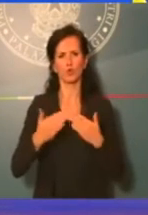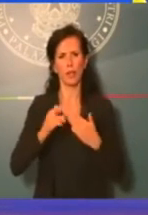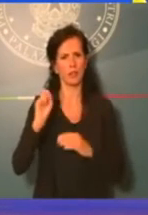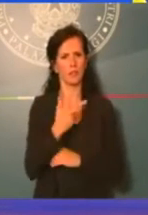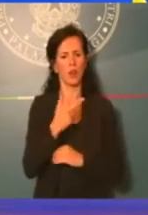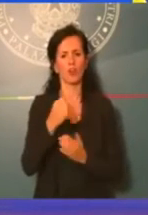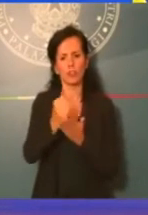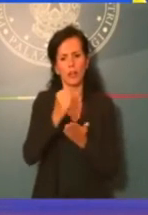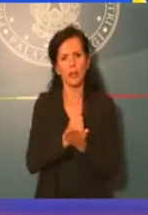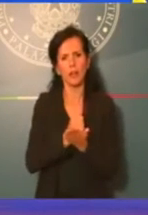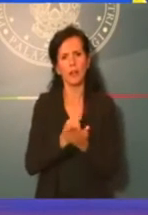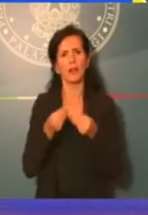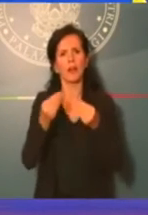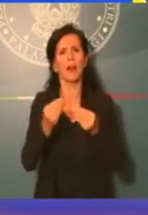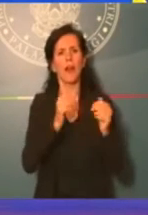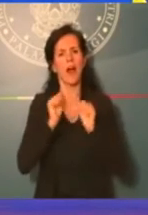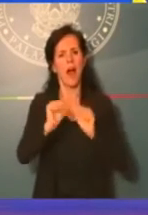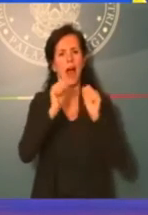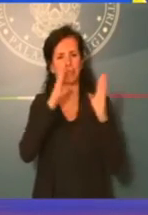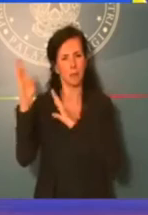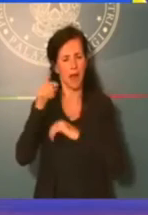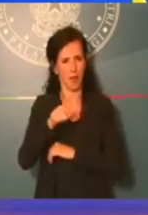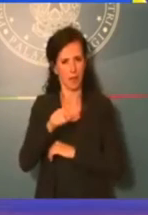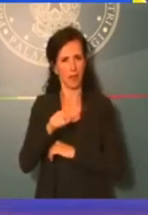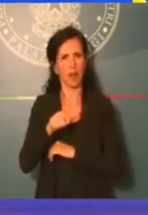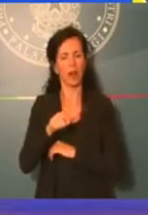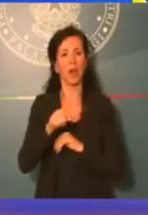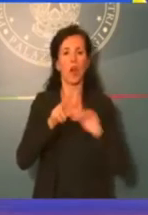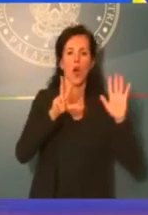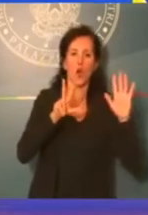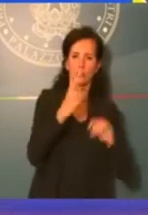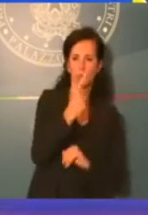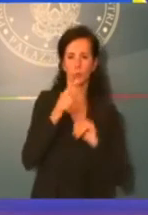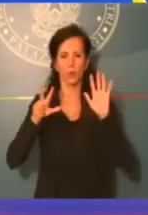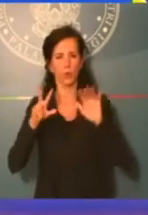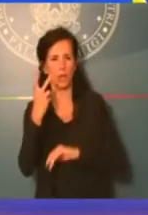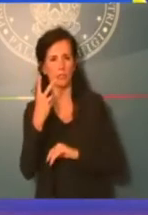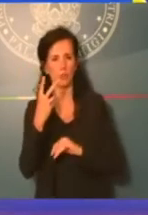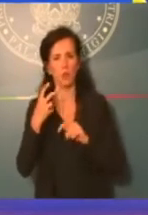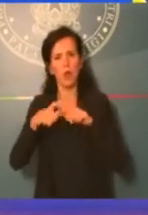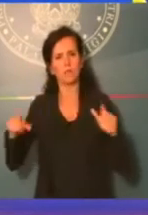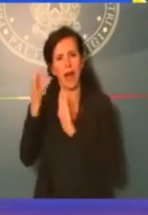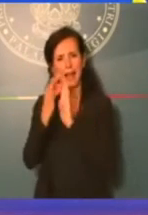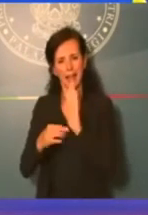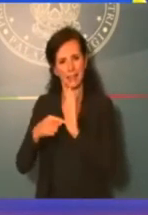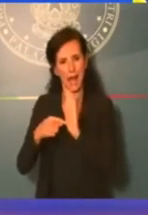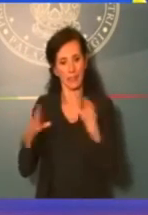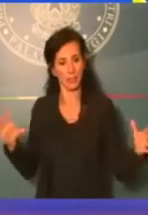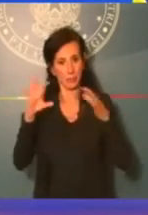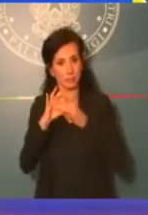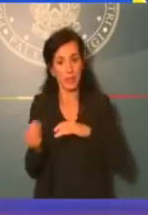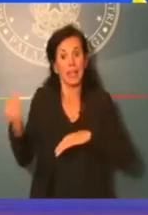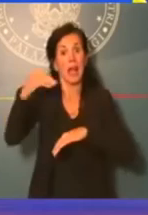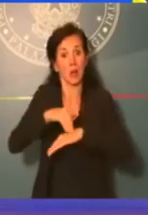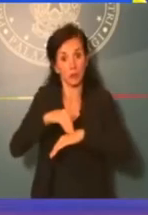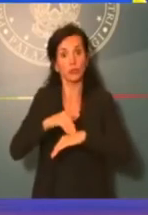di ulteriori 81-82 banche dati che si aggiungono alle banche dati attualmente